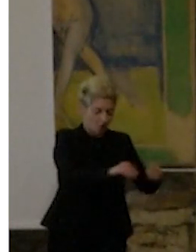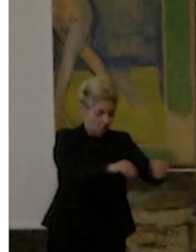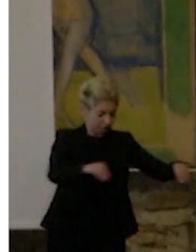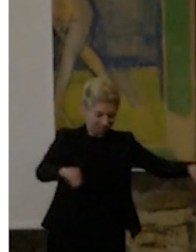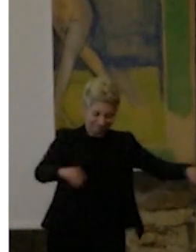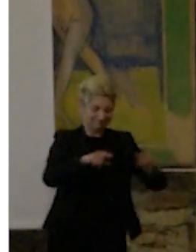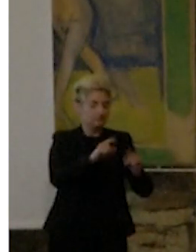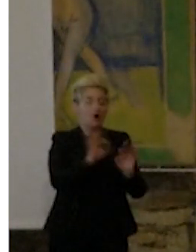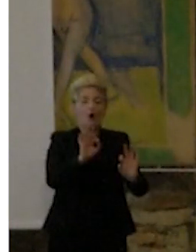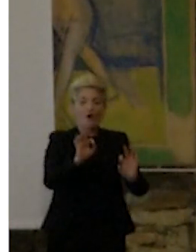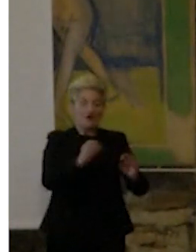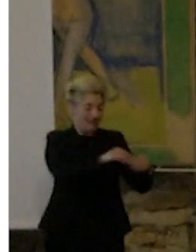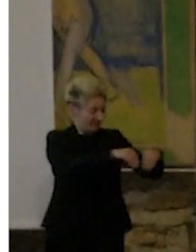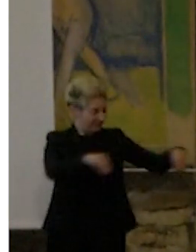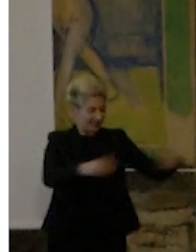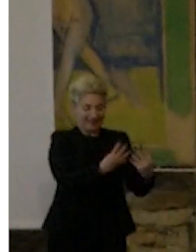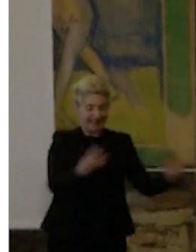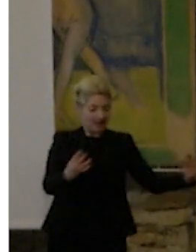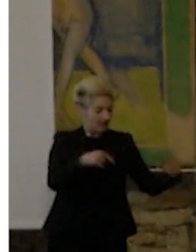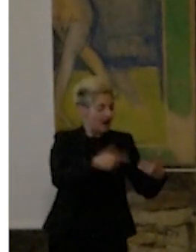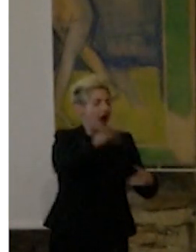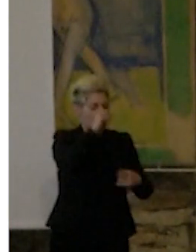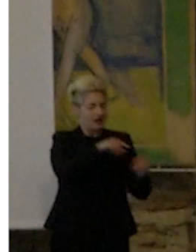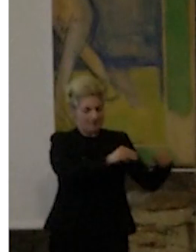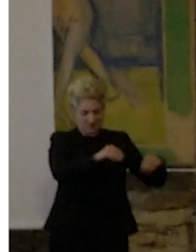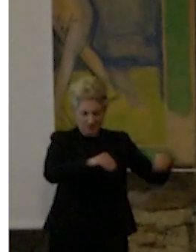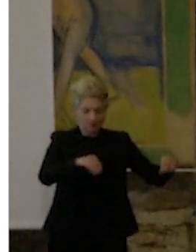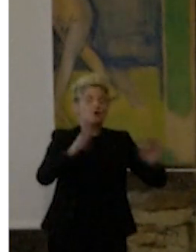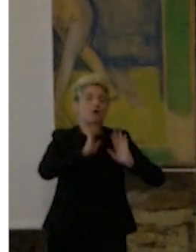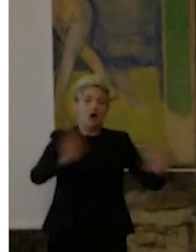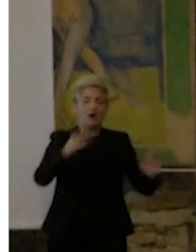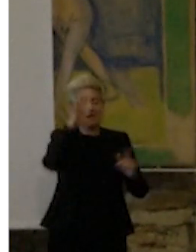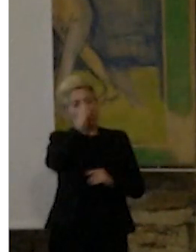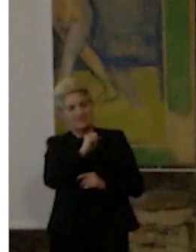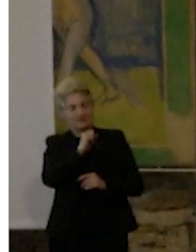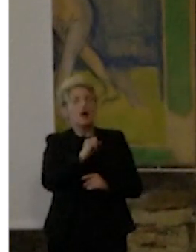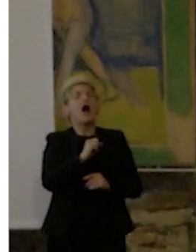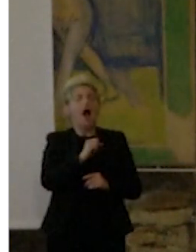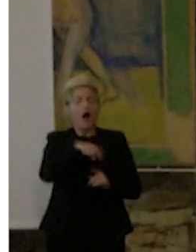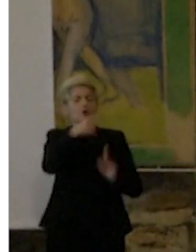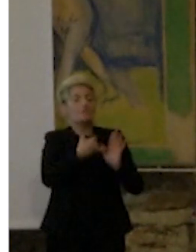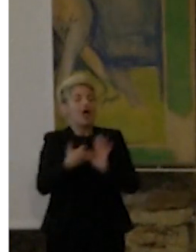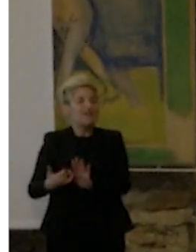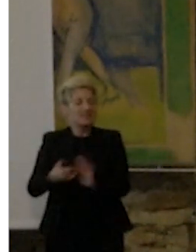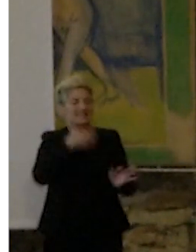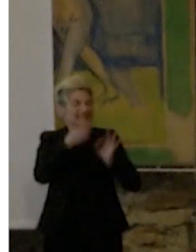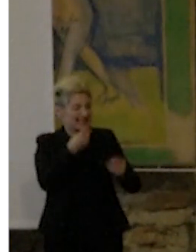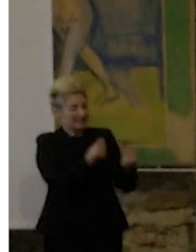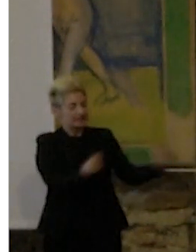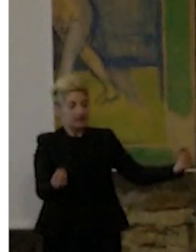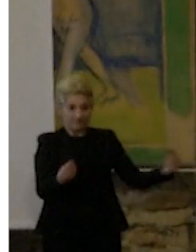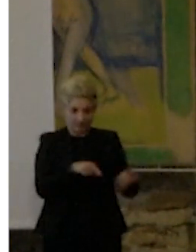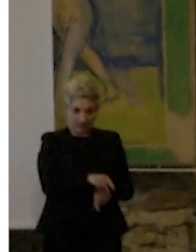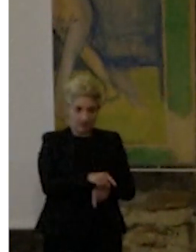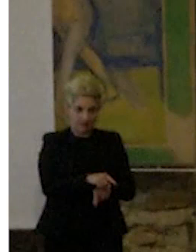fila. Una volta che ho messo in fila ho compreso come stanno le cose, dopo arrivo a comprendere il significato per sintesi. La